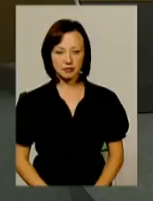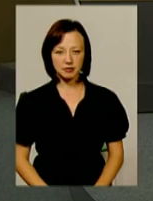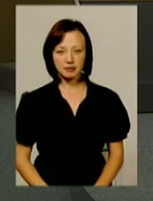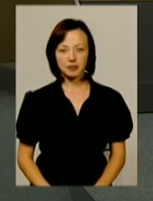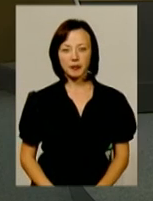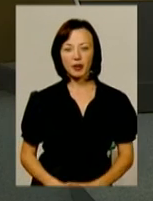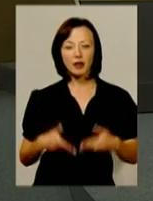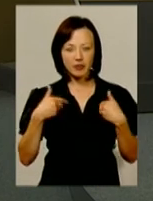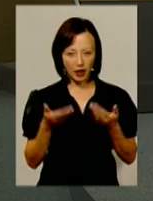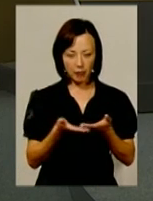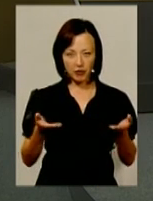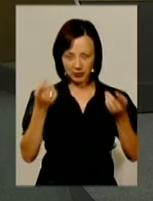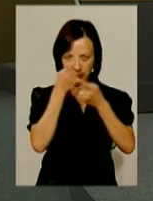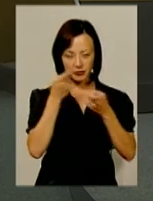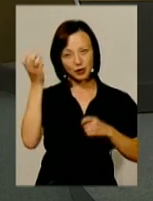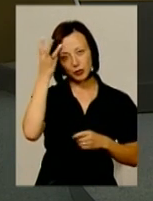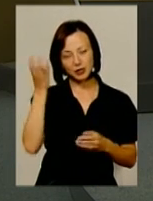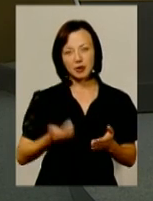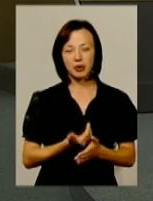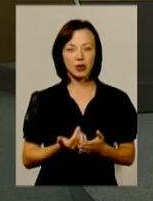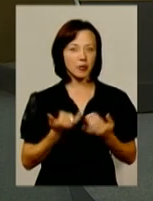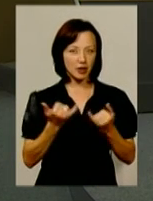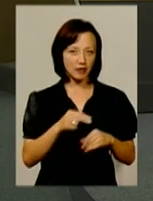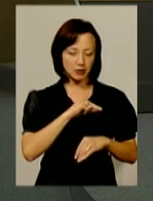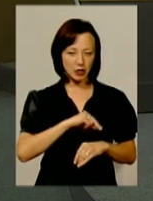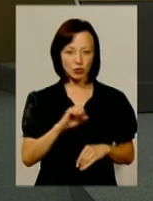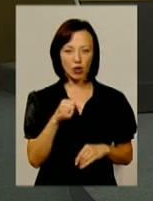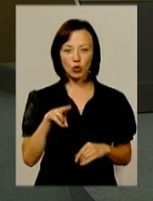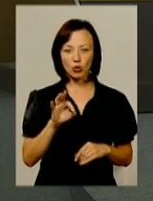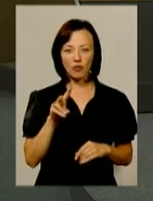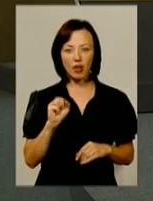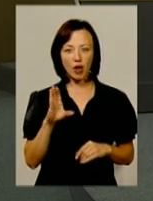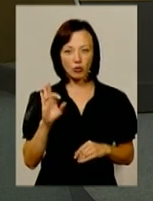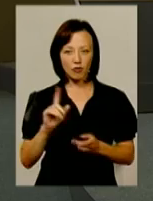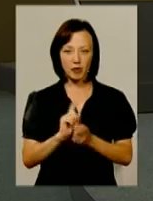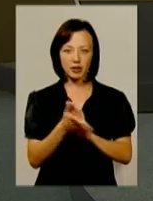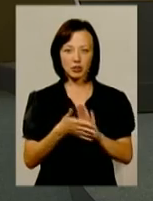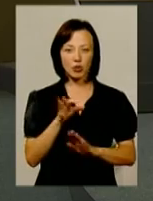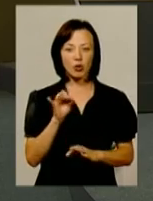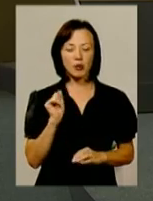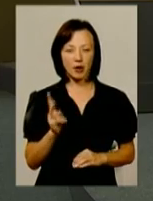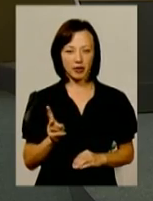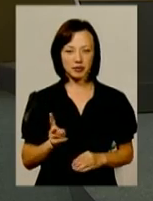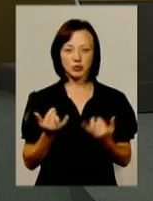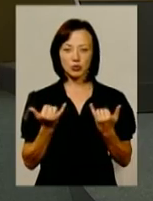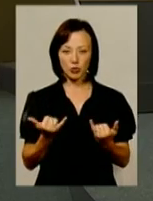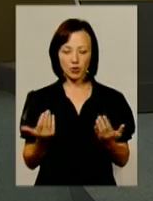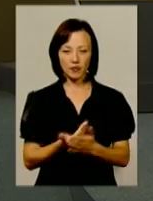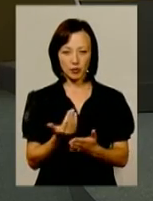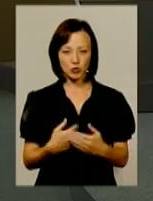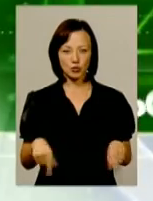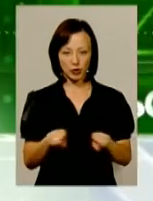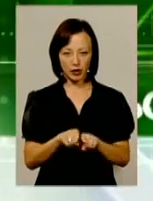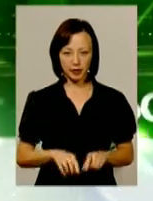Вітаємо вас в ефірі «Подільська панорама» в студії Антон Довлатов. Переклад на жастову мову Ольга Рибак. Сьогодні випуском.